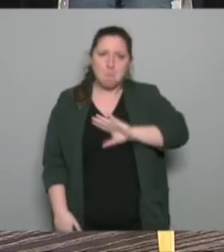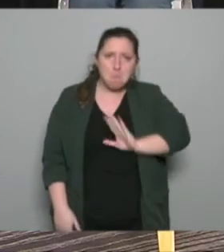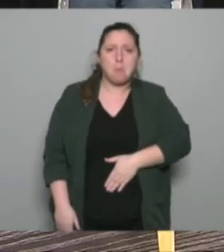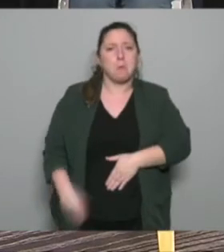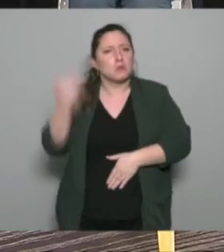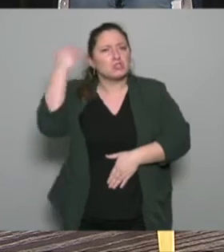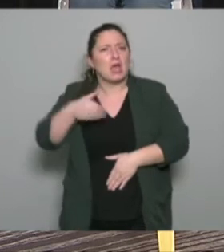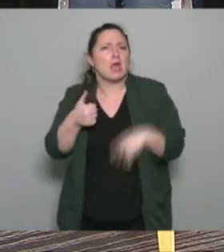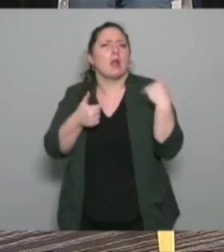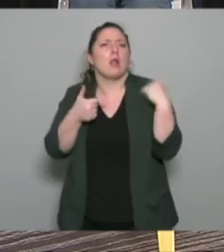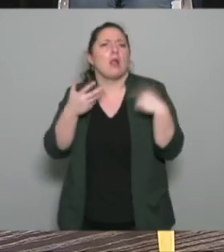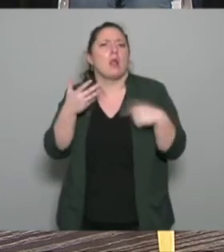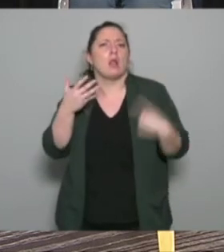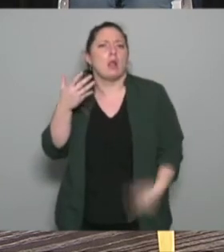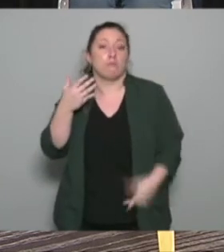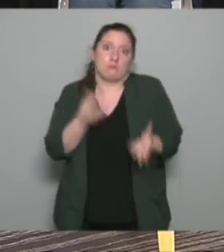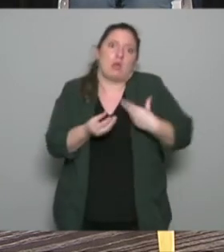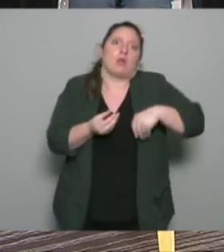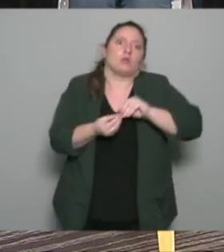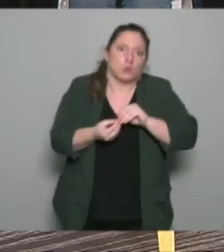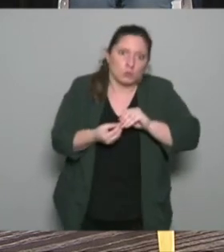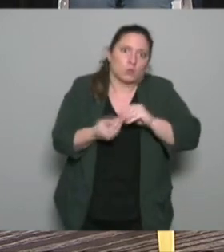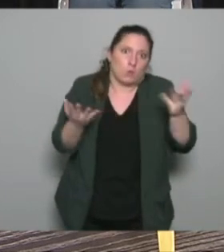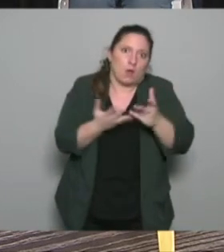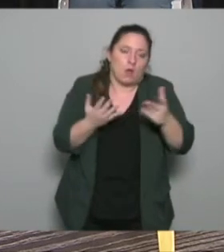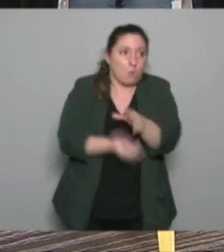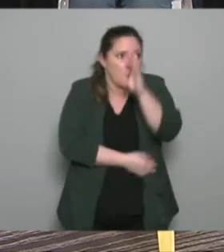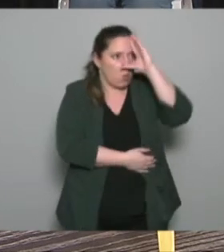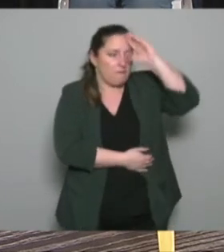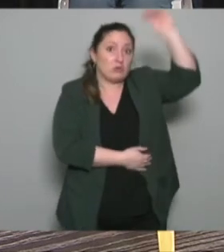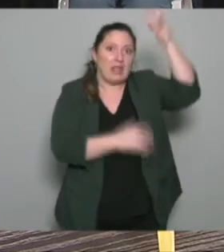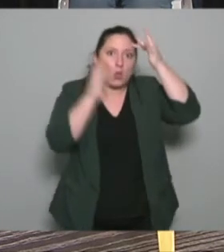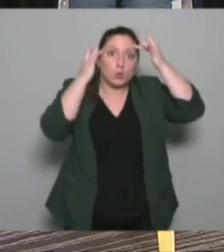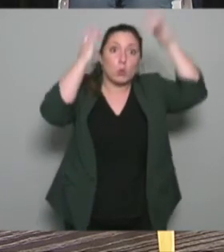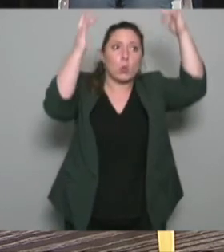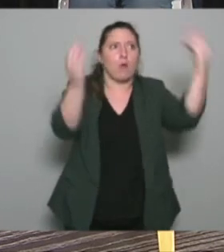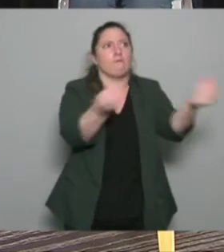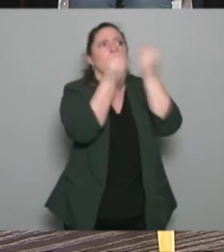et alors encore plus complémentées par les cultures professionnelles notamment lors de nos formations